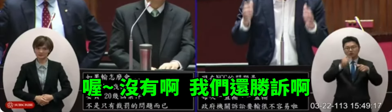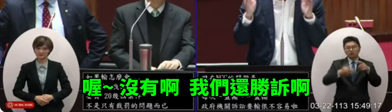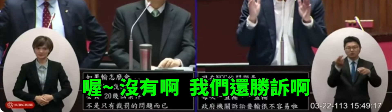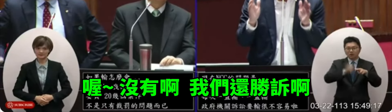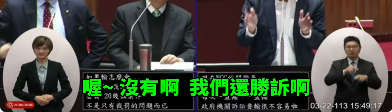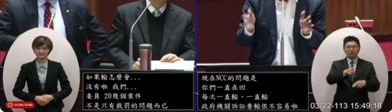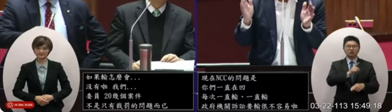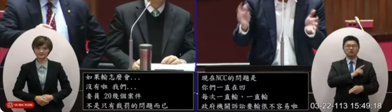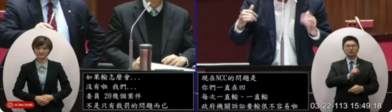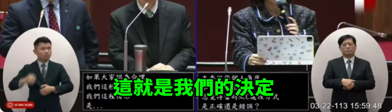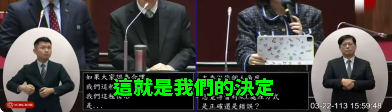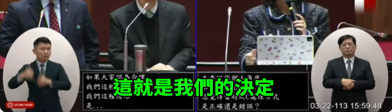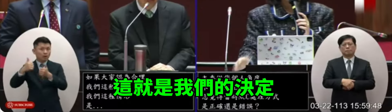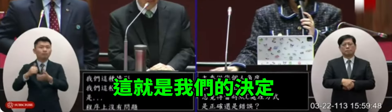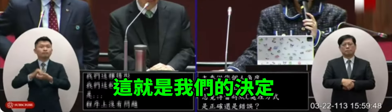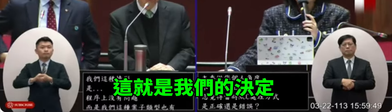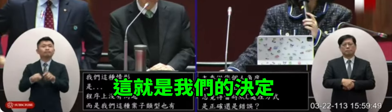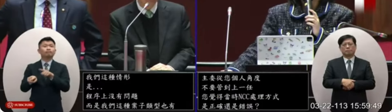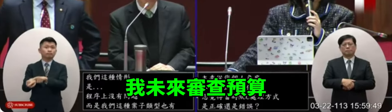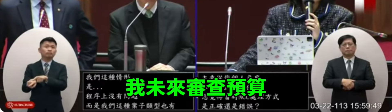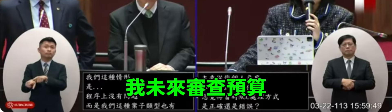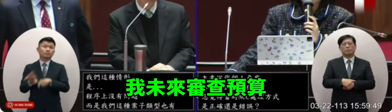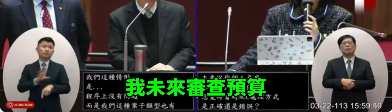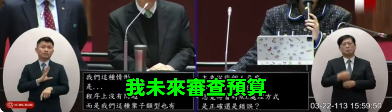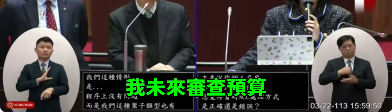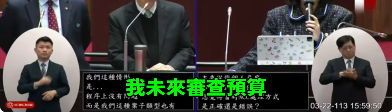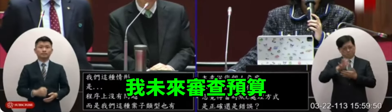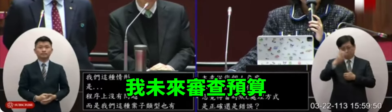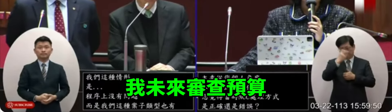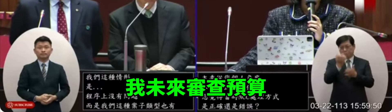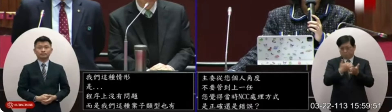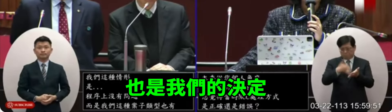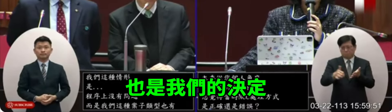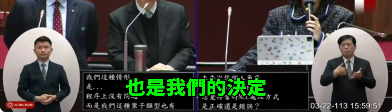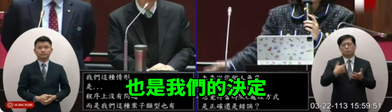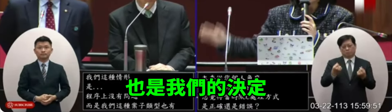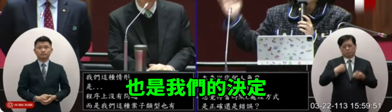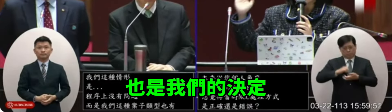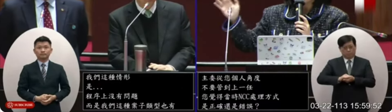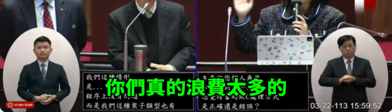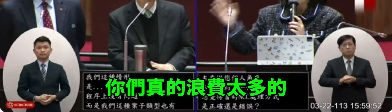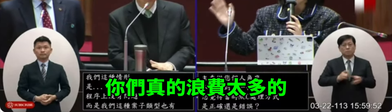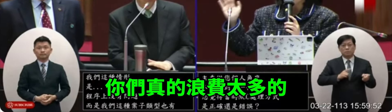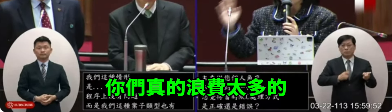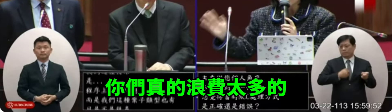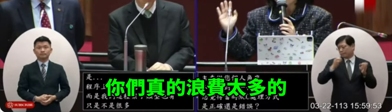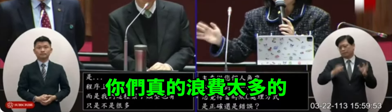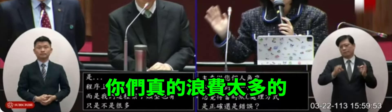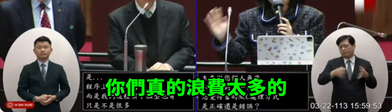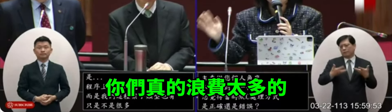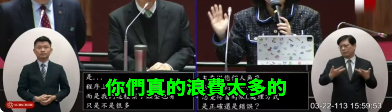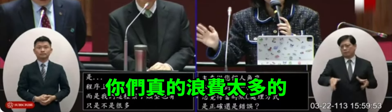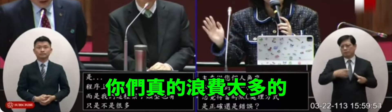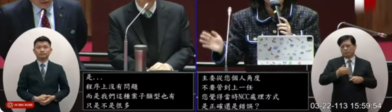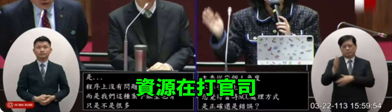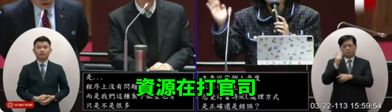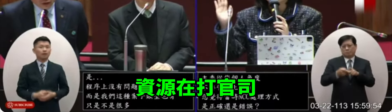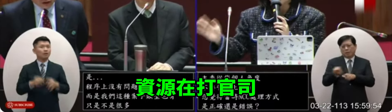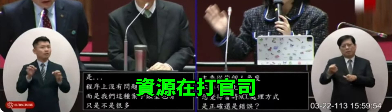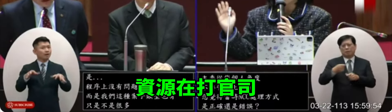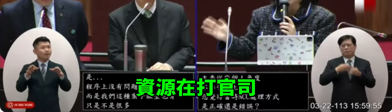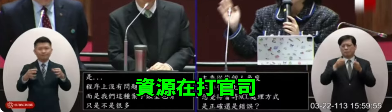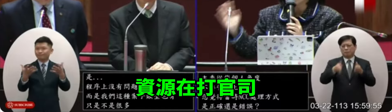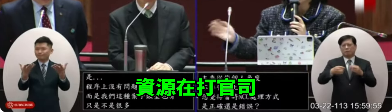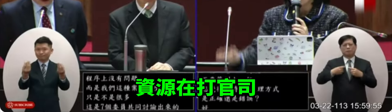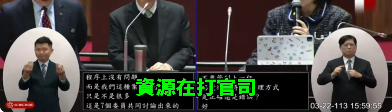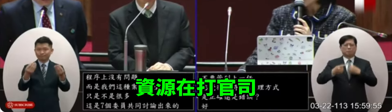勝訴好像關...這就是我們的決定未來審查預算是我們的決定你們真的浪費太多的資源